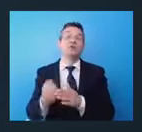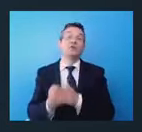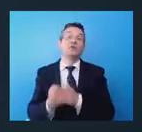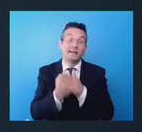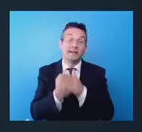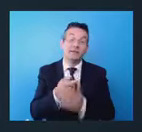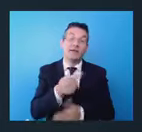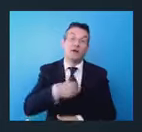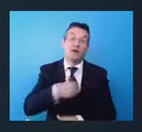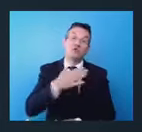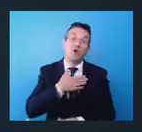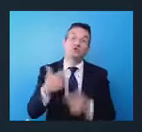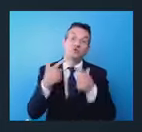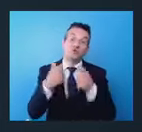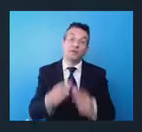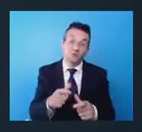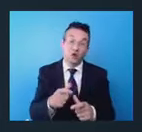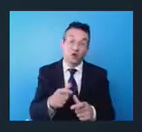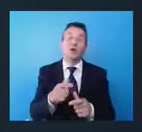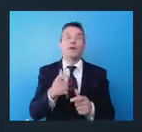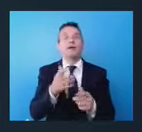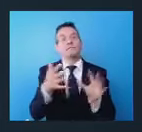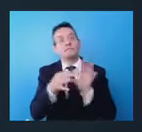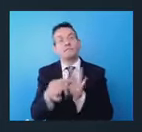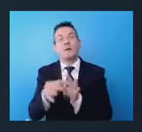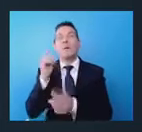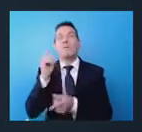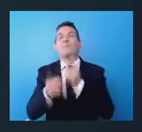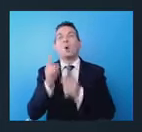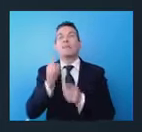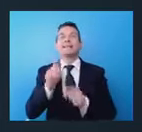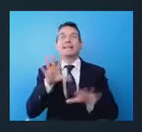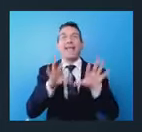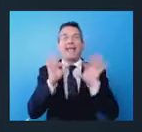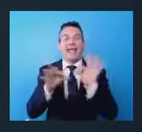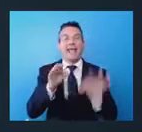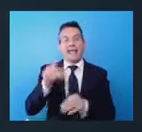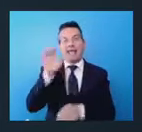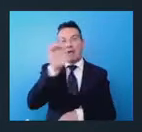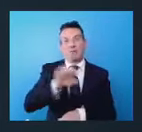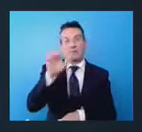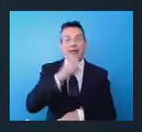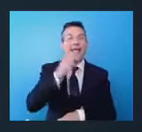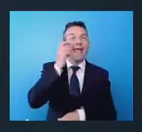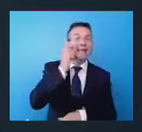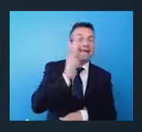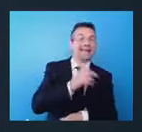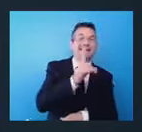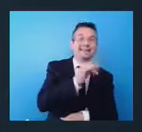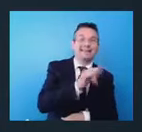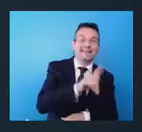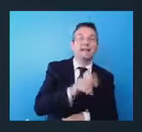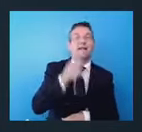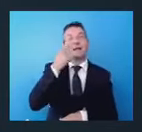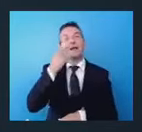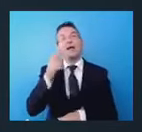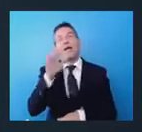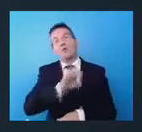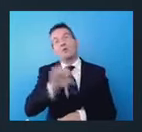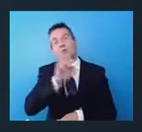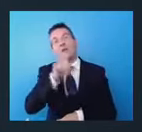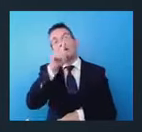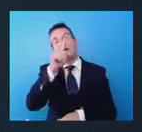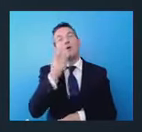il nostro settore in linea con le politiche europee tra cui abbiamo ricordato anche il green deal europeo che prevede il ruolo centrale dell'economia blu